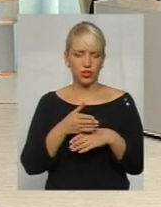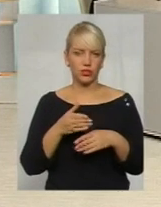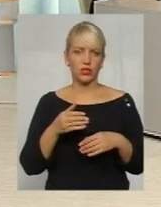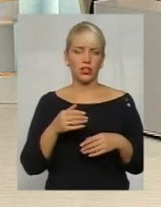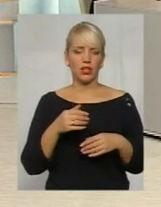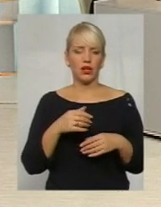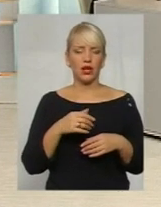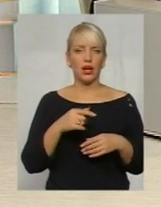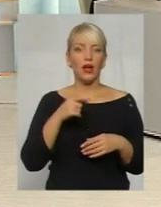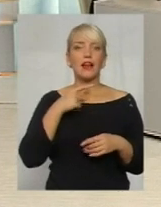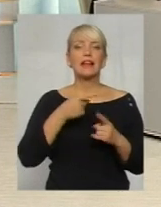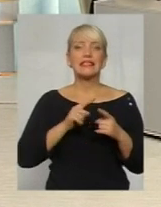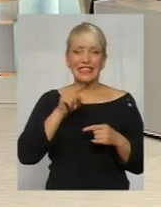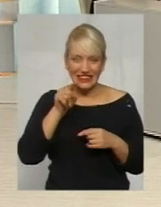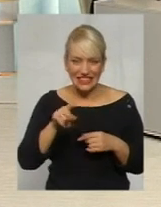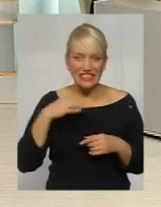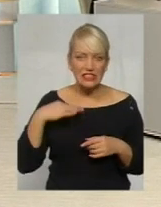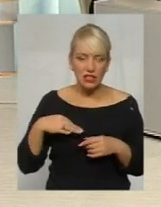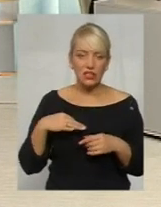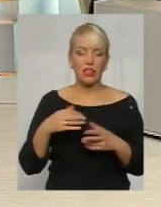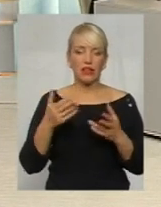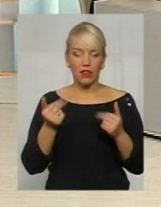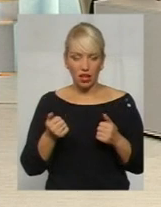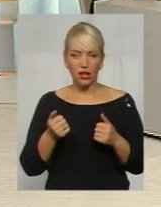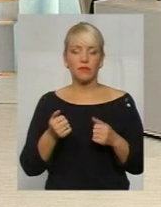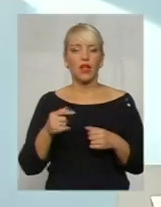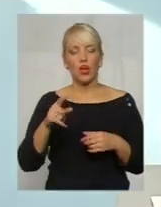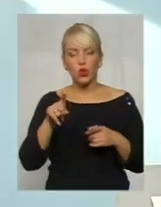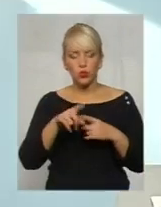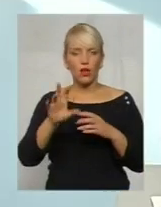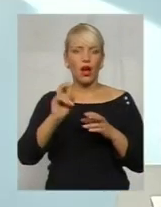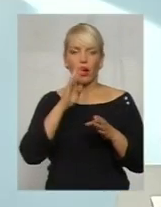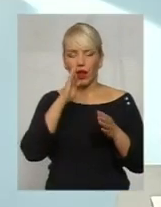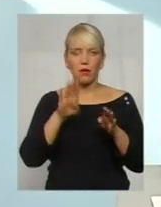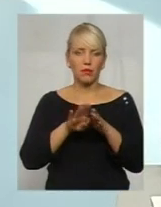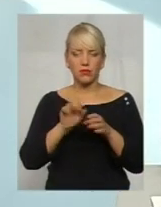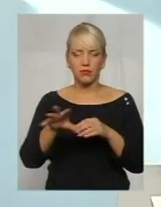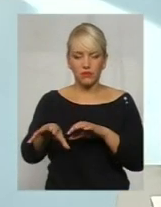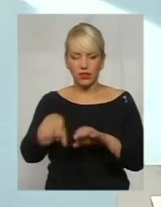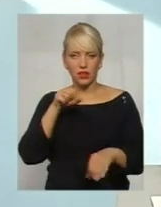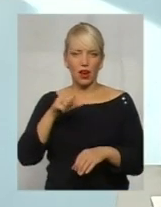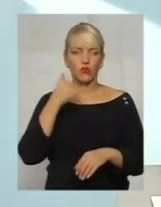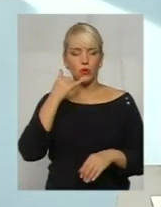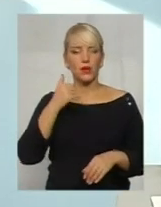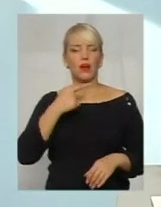слідчий і починає вже працювати. Сергій в нас, йому буде тюрьма. Тобто, сама